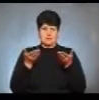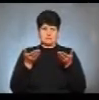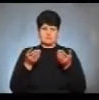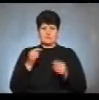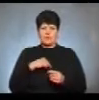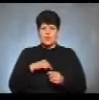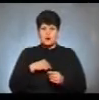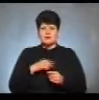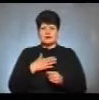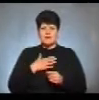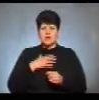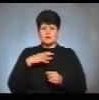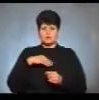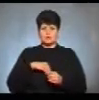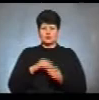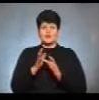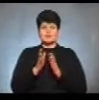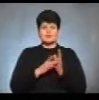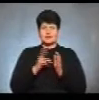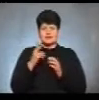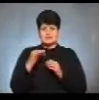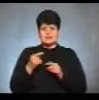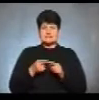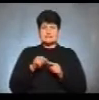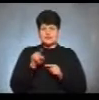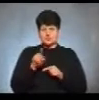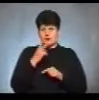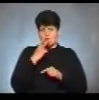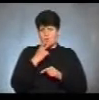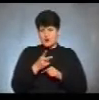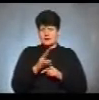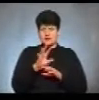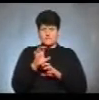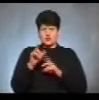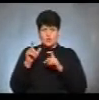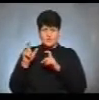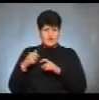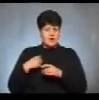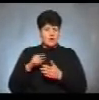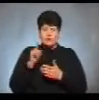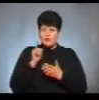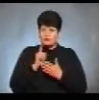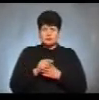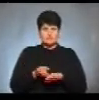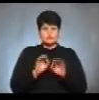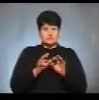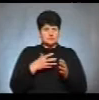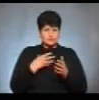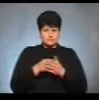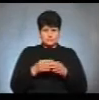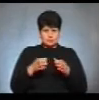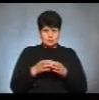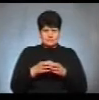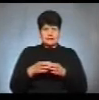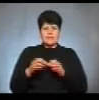наш дух християнський. Це те, що я побачила і нафотографувала, я обов'язково доведу своїй команді, команді